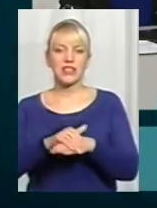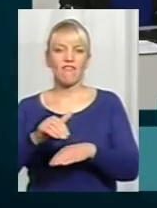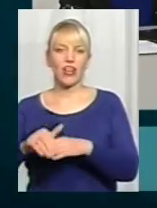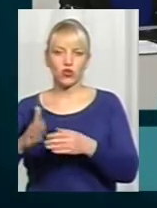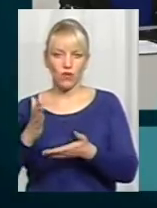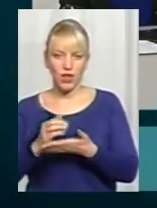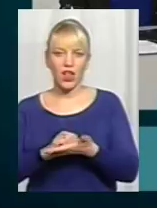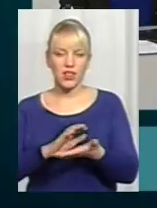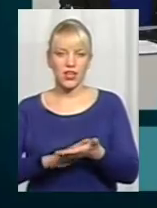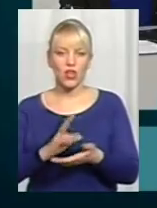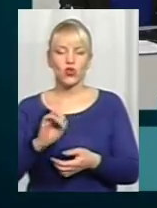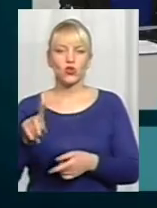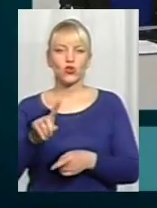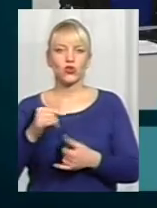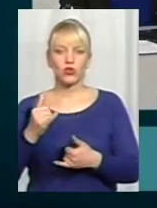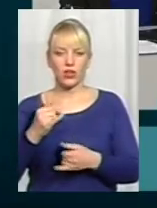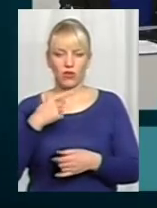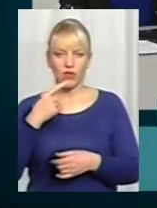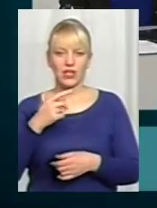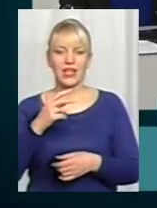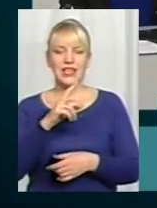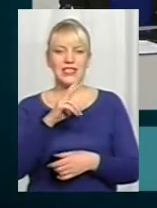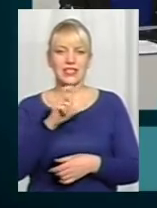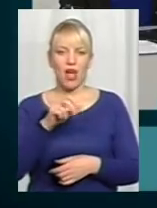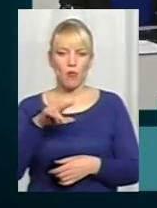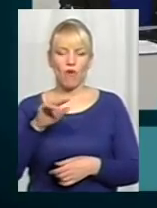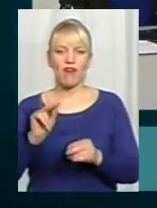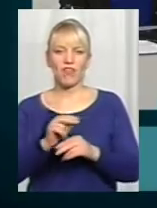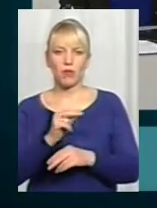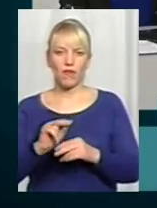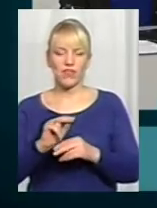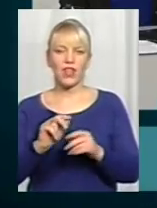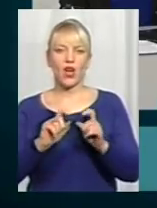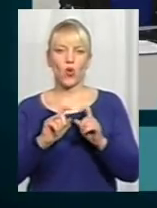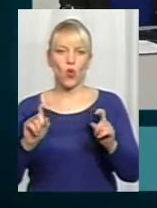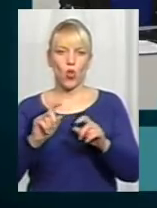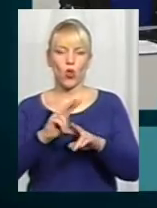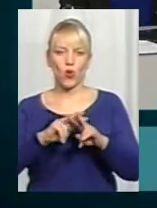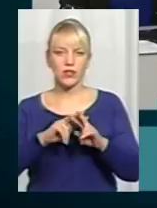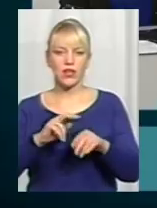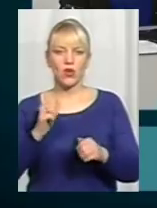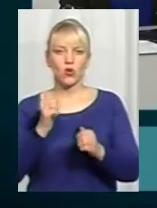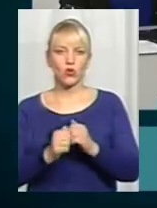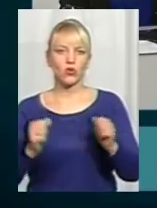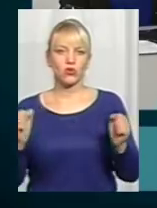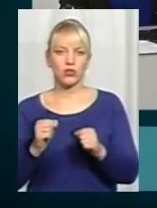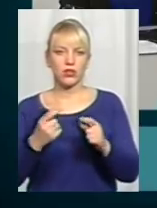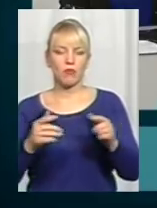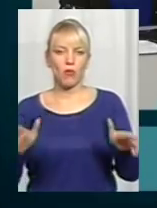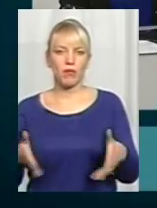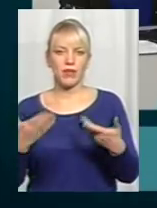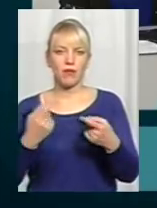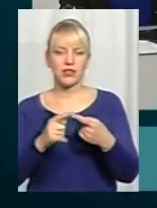зараз, стосовно замковій колонії, то я вам скажу, що кожну зимку піднімається це питання.